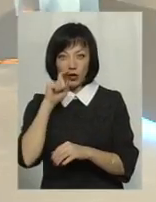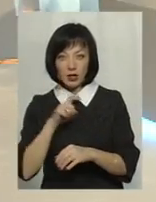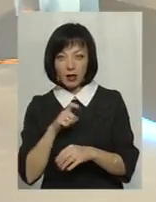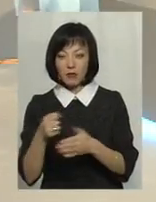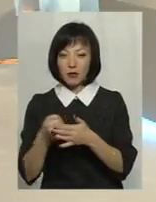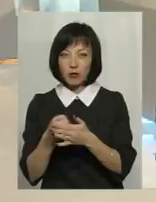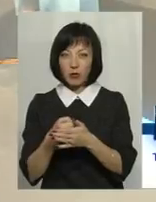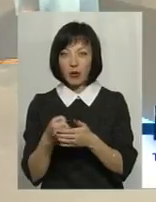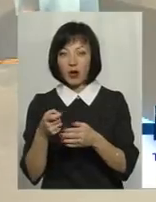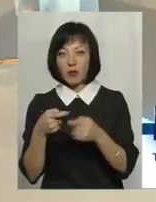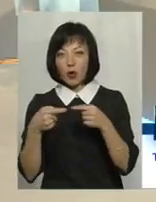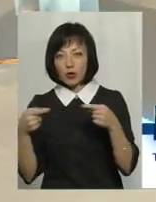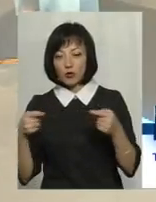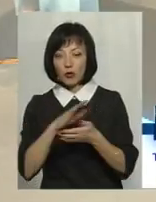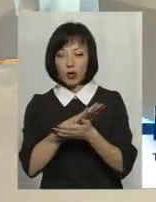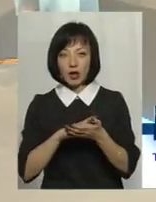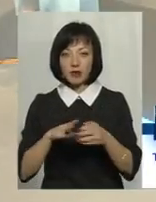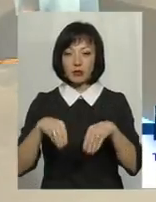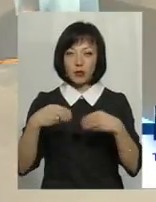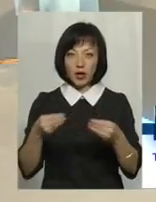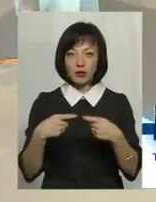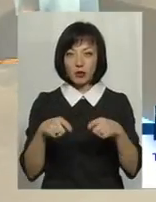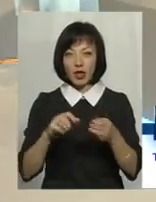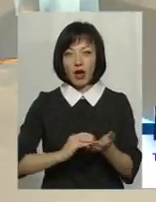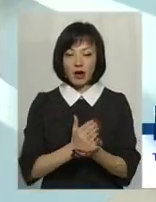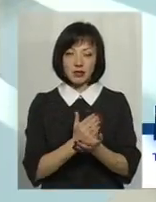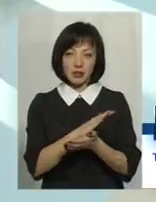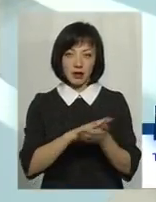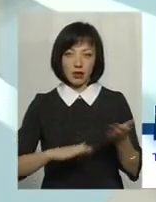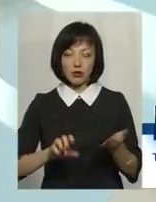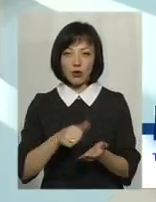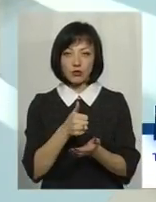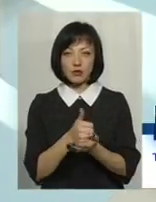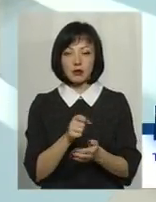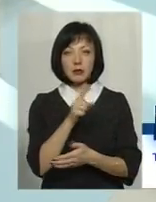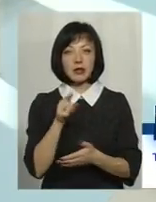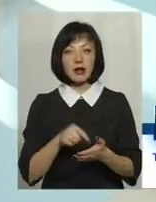продукції, подача самого продукту, якості продукту і так далі, всіх остальних питань.